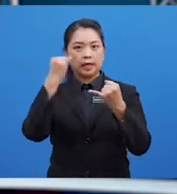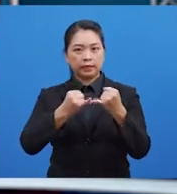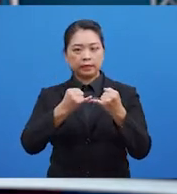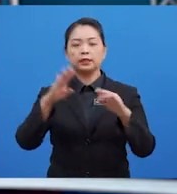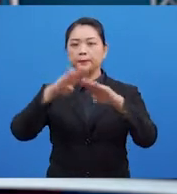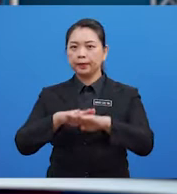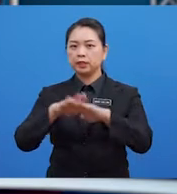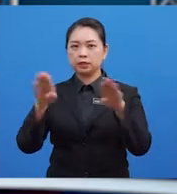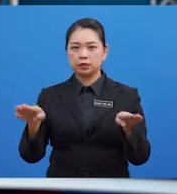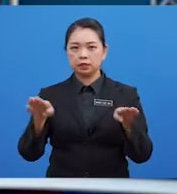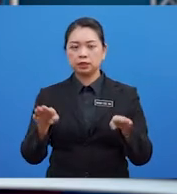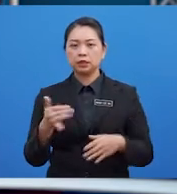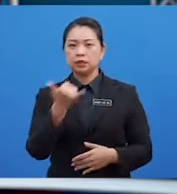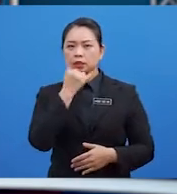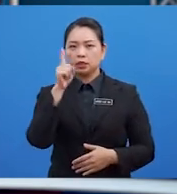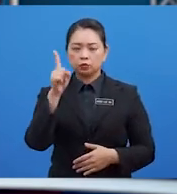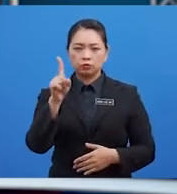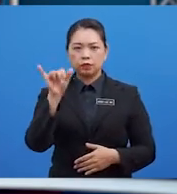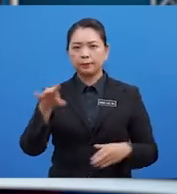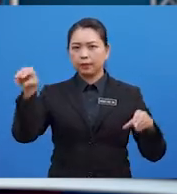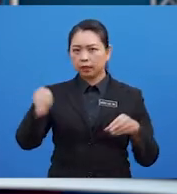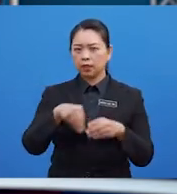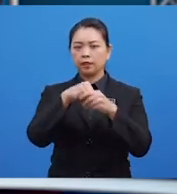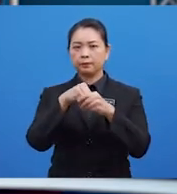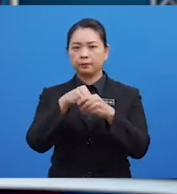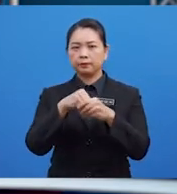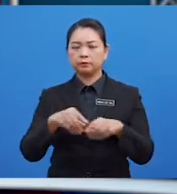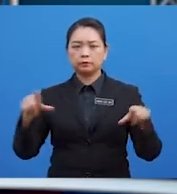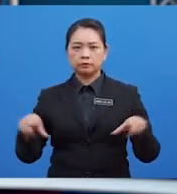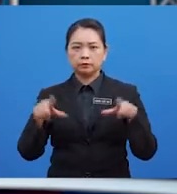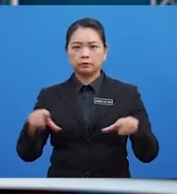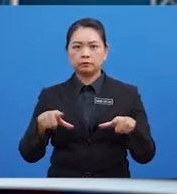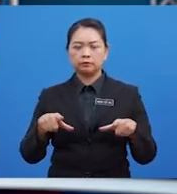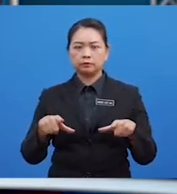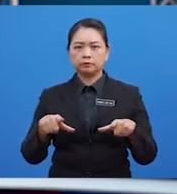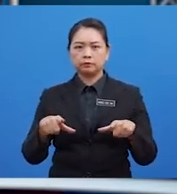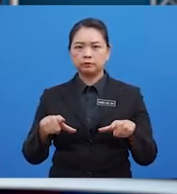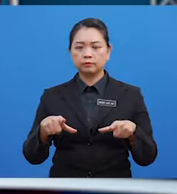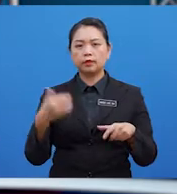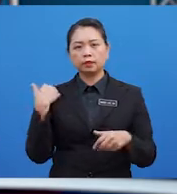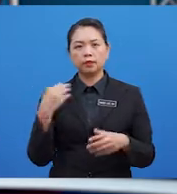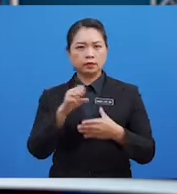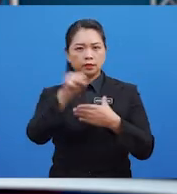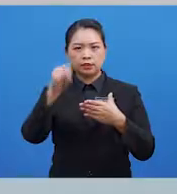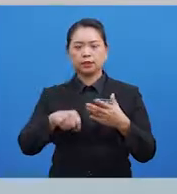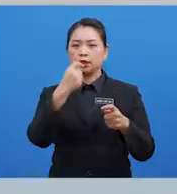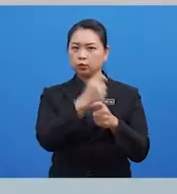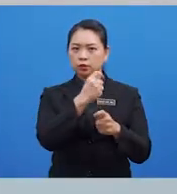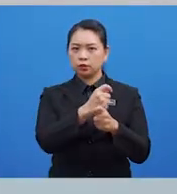Akhiran Yang Berbeza Salah Satu Yang Melibatkan Pelaksanaan Tunggal Untuk Menyelesaikan Tugas